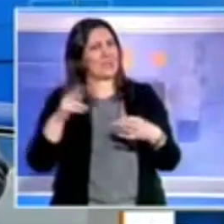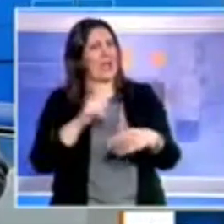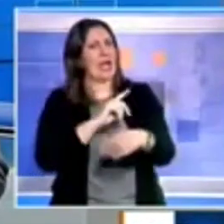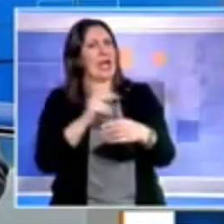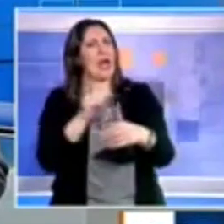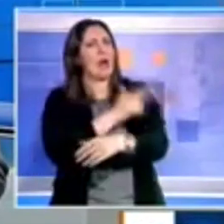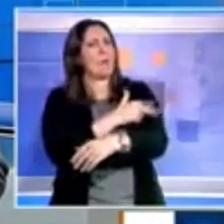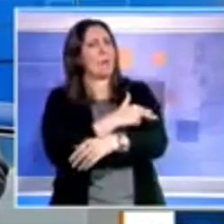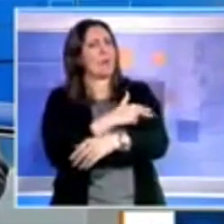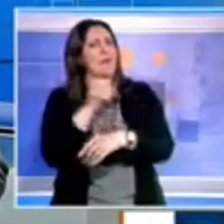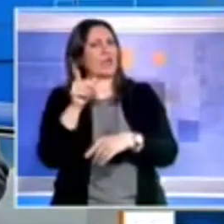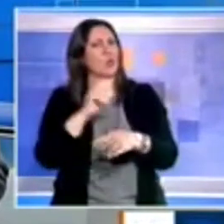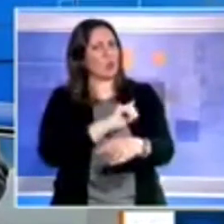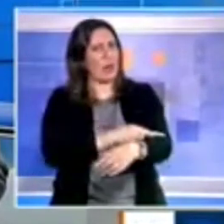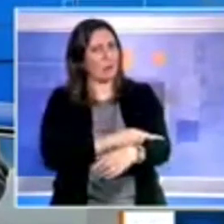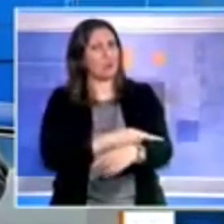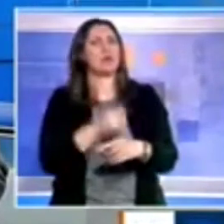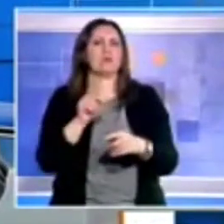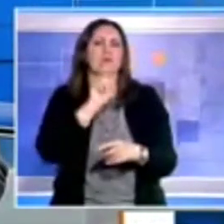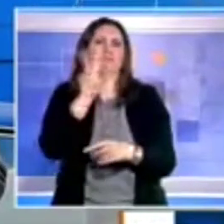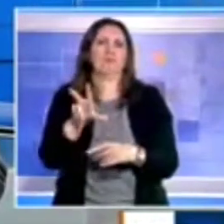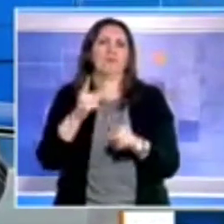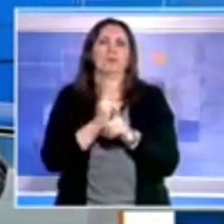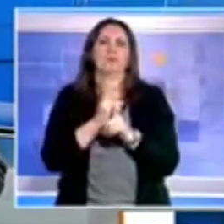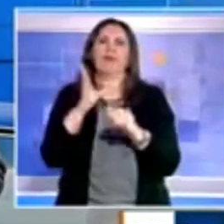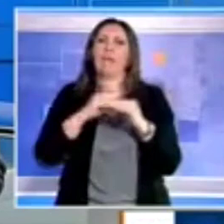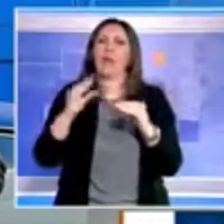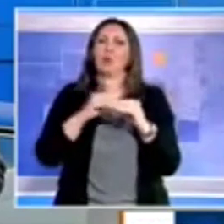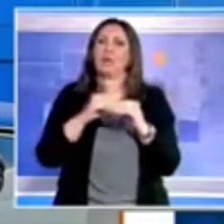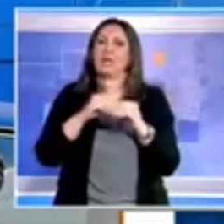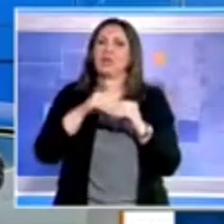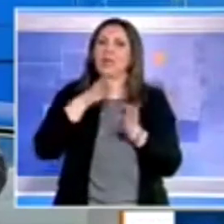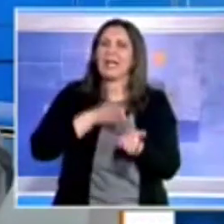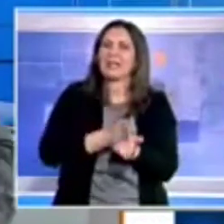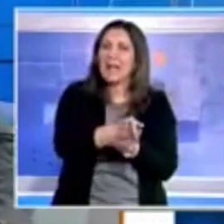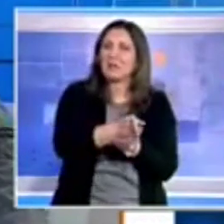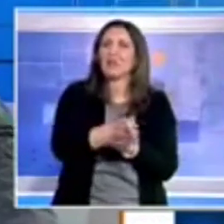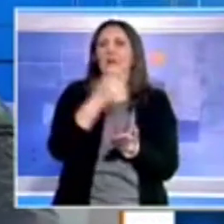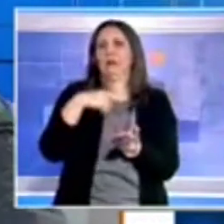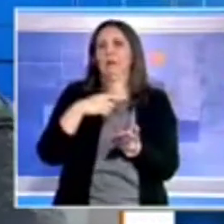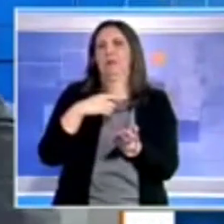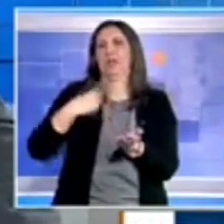concentrato la sua attenzione sulla manutenzione del tracciato, che verrà percorso dalla Carovana Rosa.